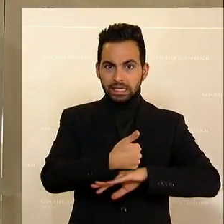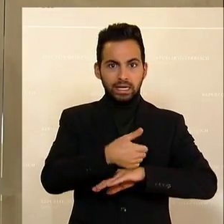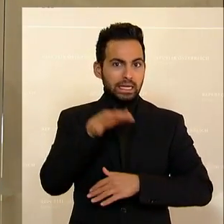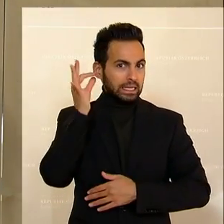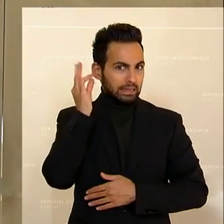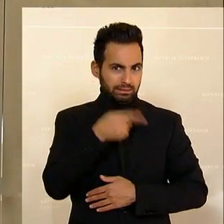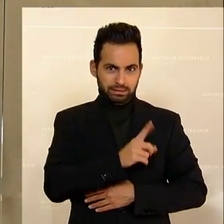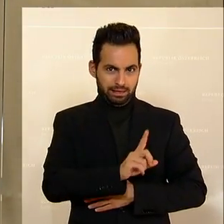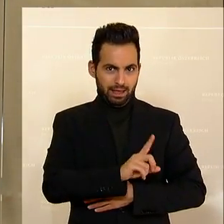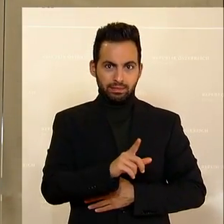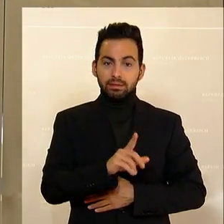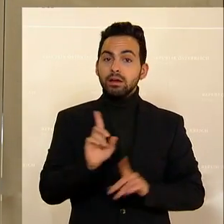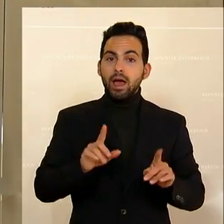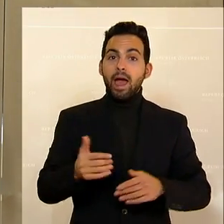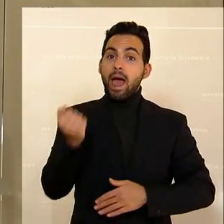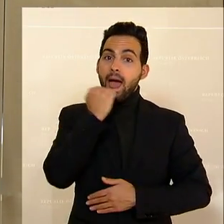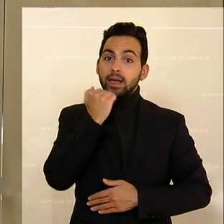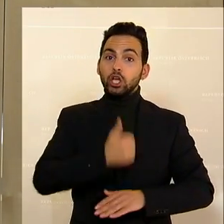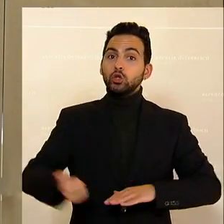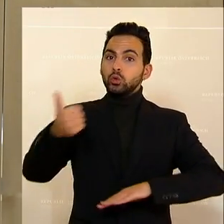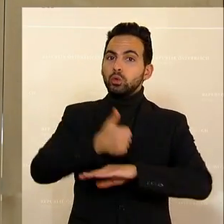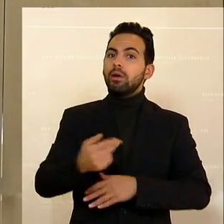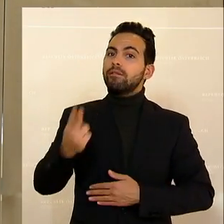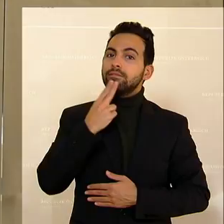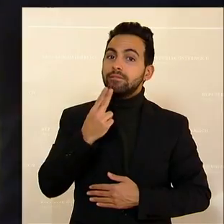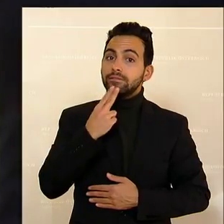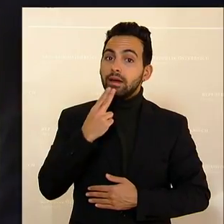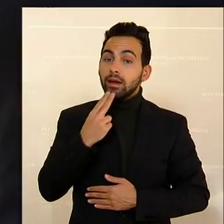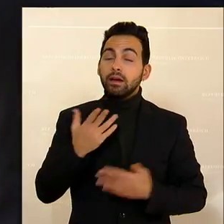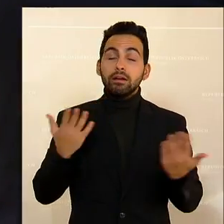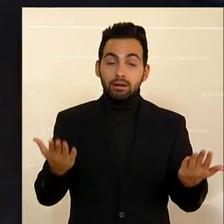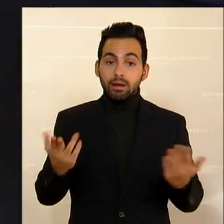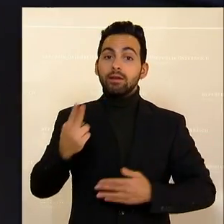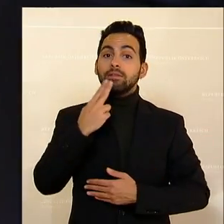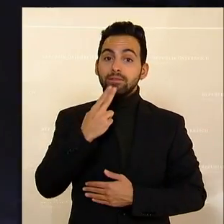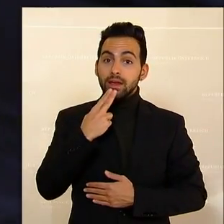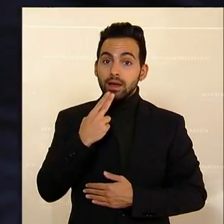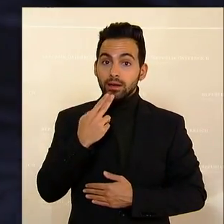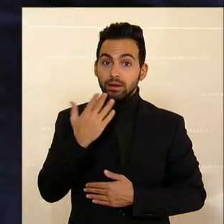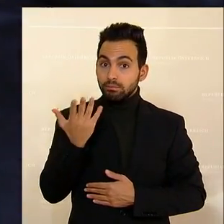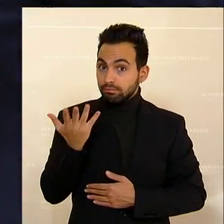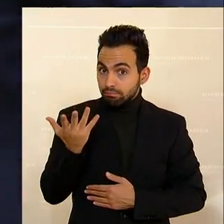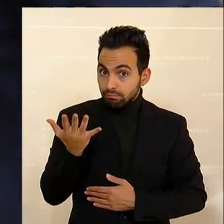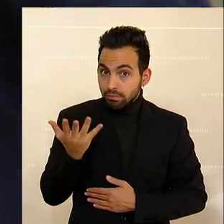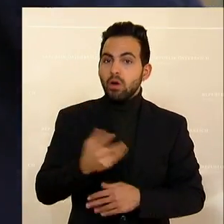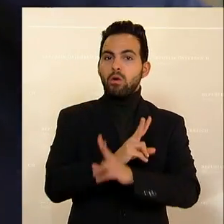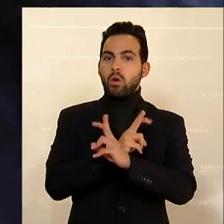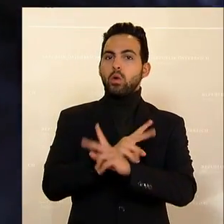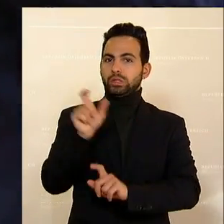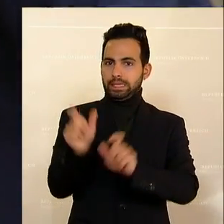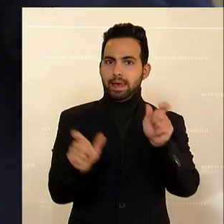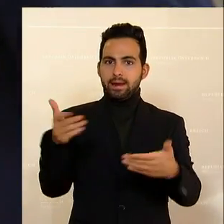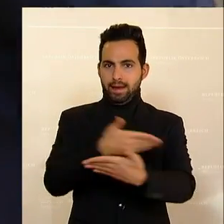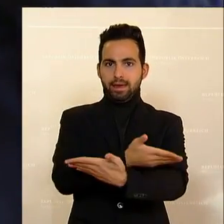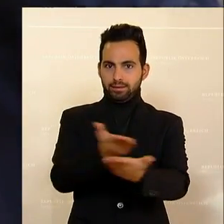sondern Eigentümerin oder Eigentümer sind die Österreicherinnen